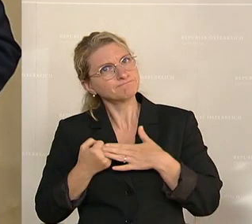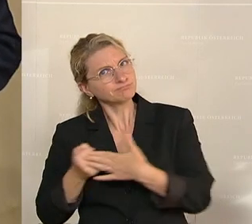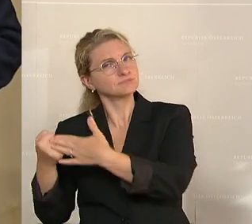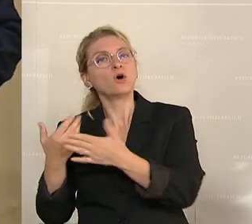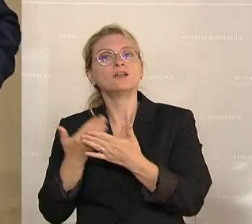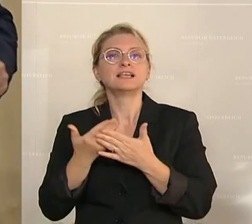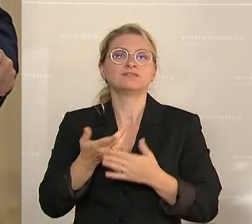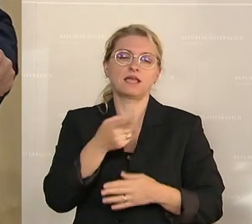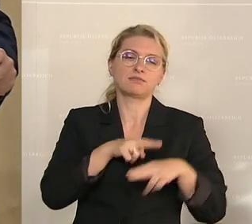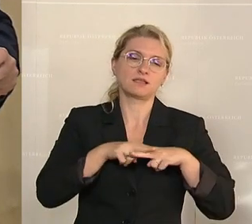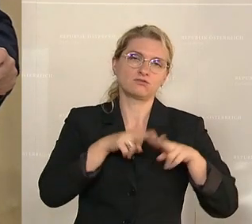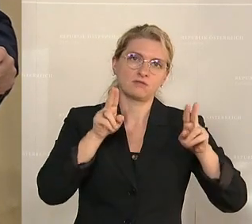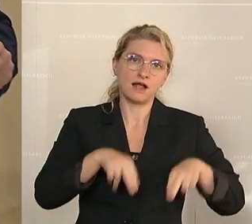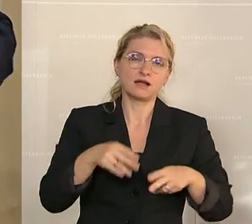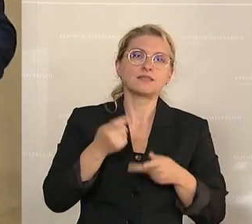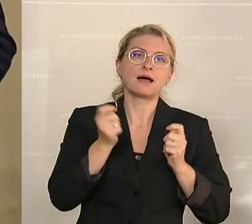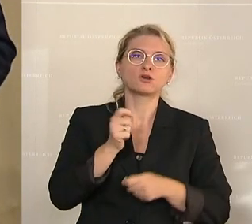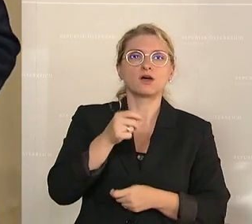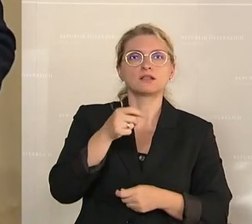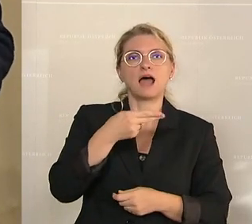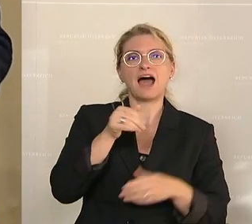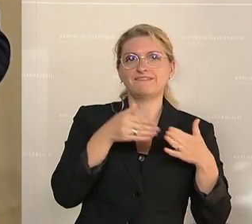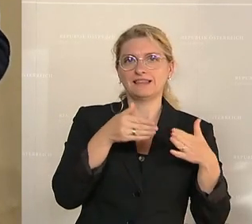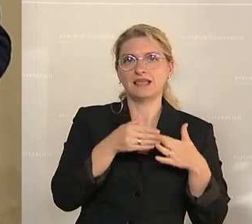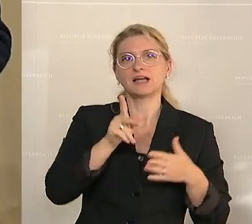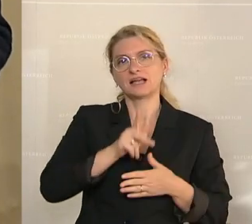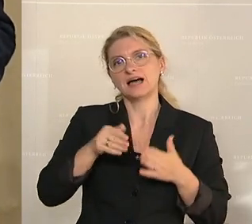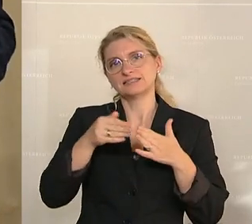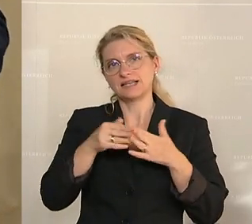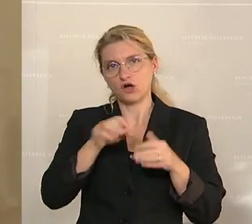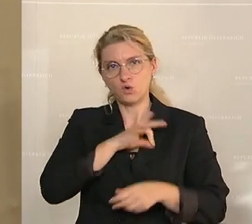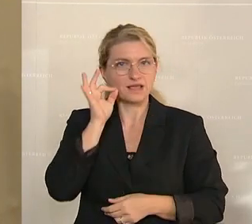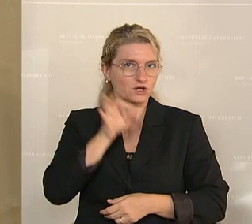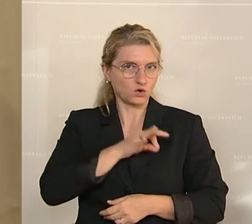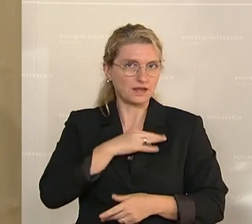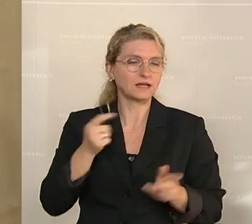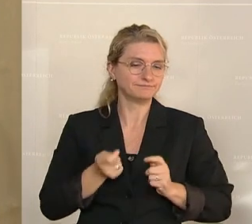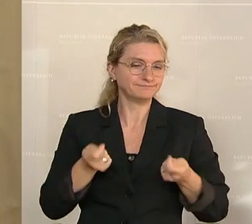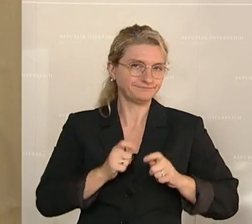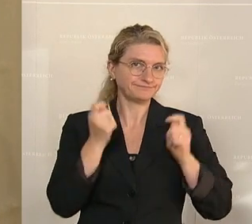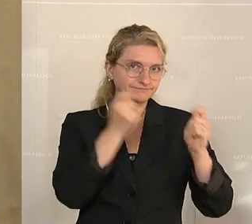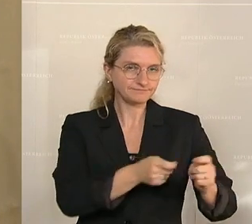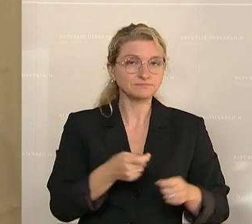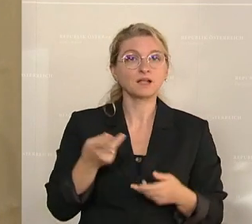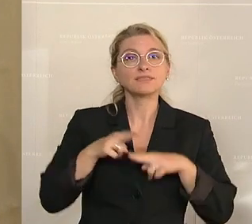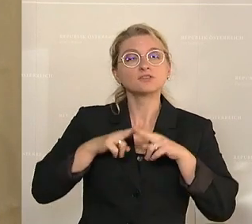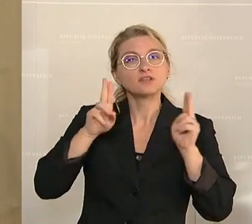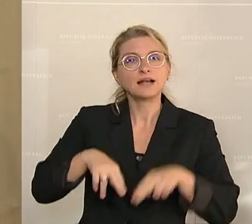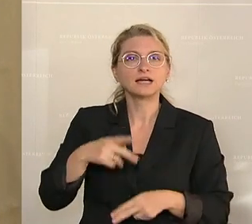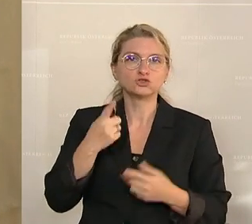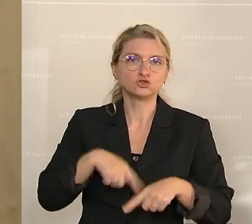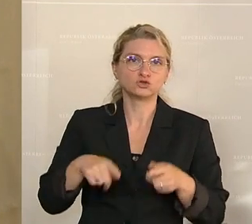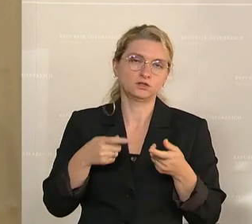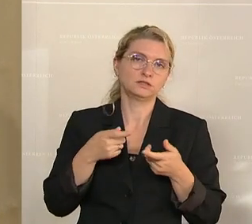der Abgeordneten Hafenecker, Kassecker, Kolleginnen und Kollegen ein. Der Nationalrat wolle beschließen, dass zuständige Mitglied der Bundesregierung